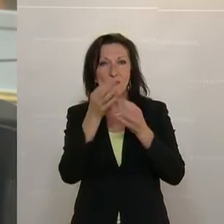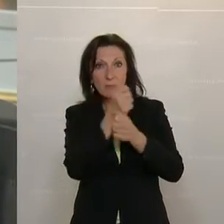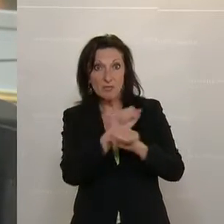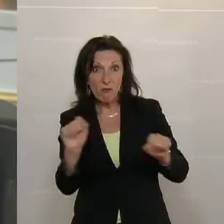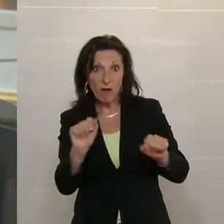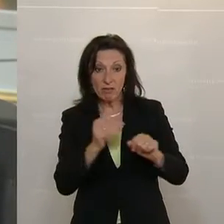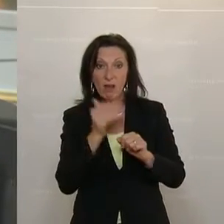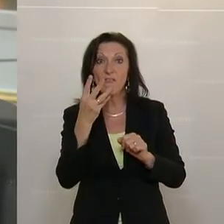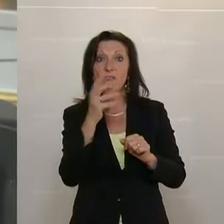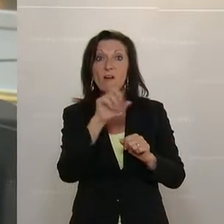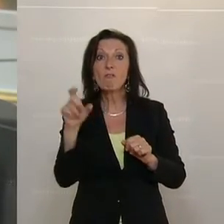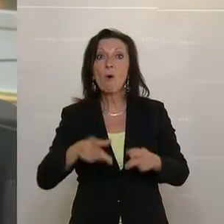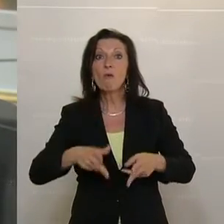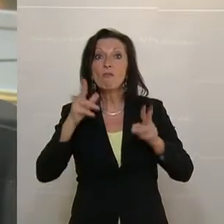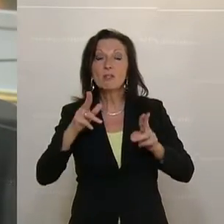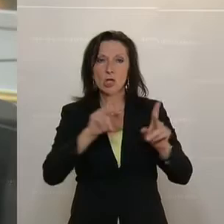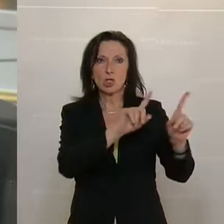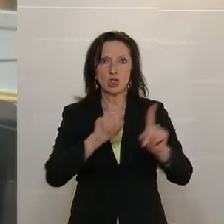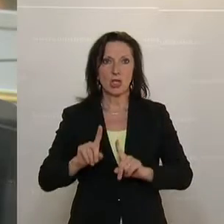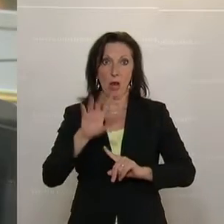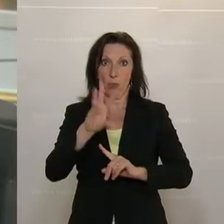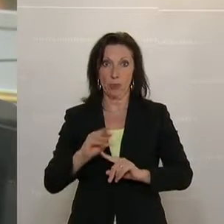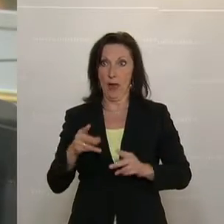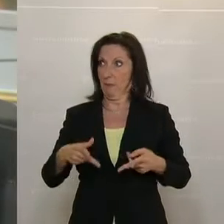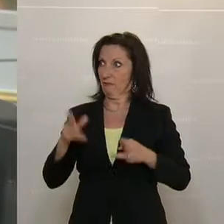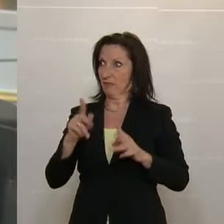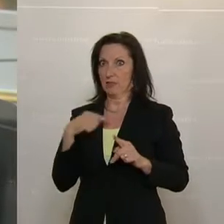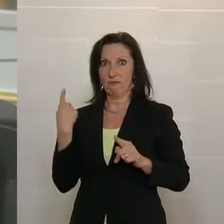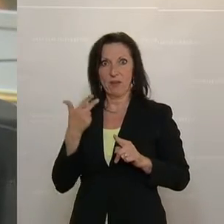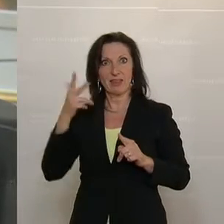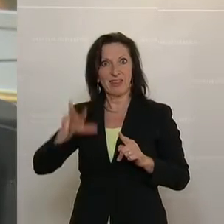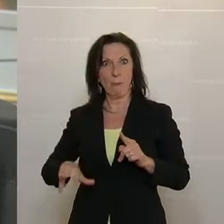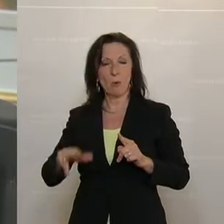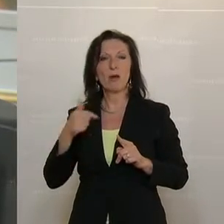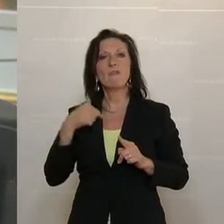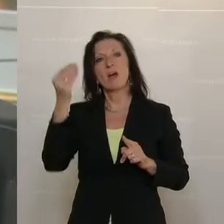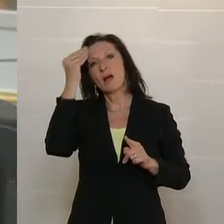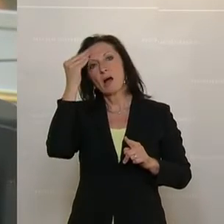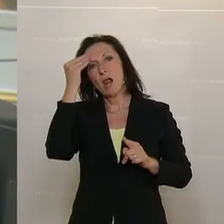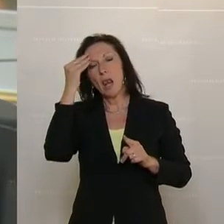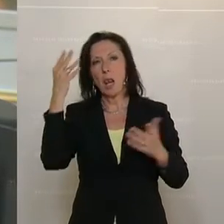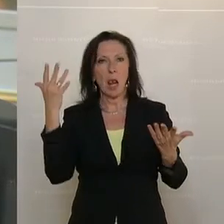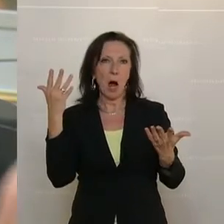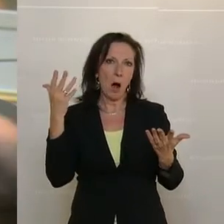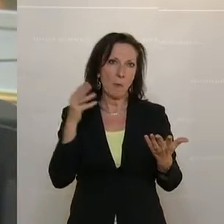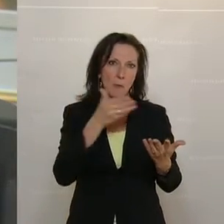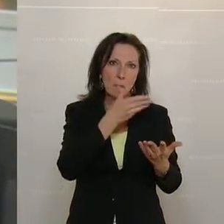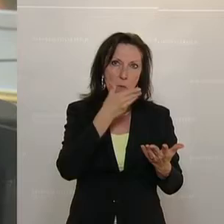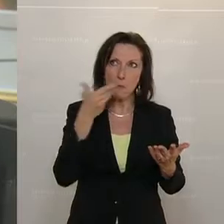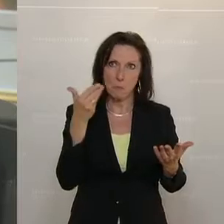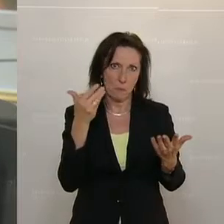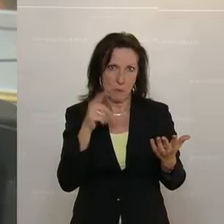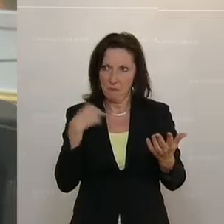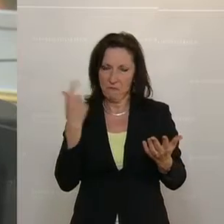es eine vierwöchige Frist. Bei uns ist die Stellungnahmefrist drei Monate. Wir glauben, es gibt keinen Einwand dagegen,